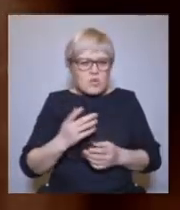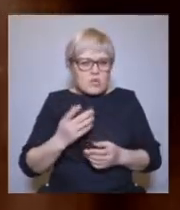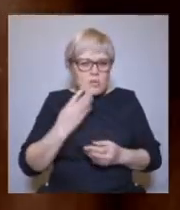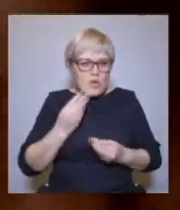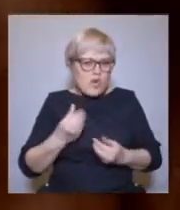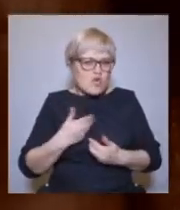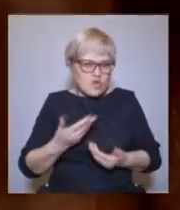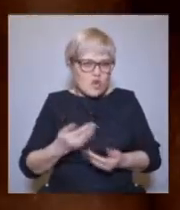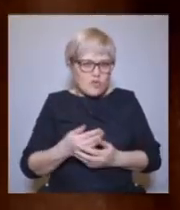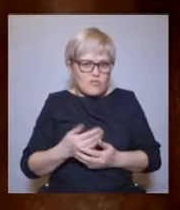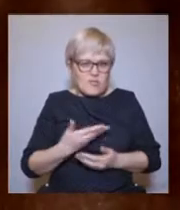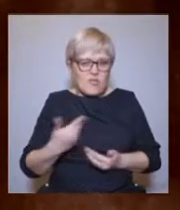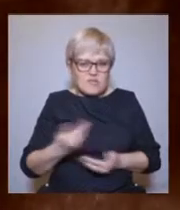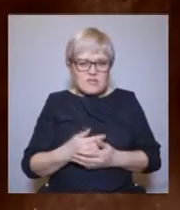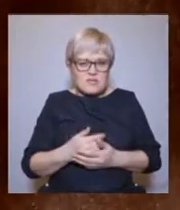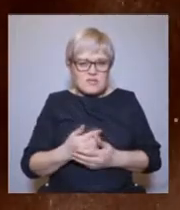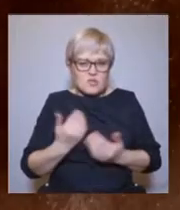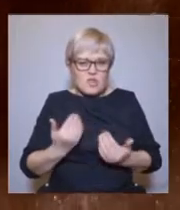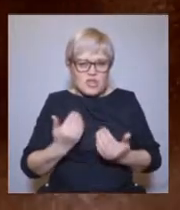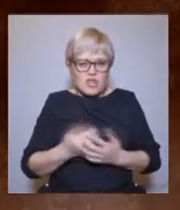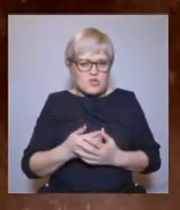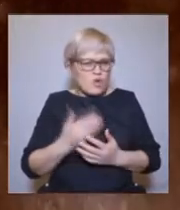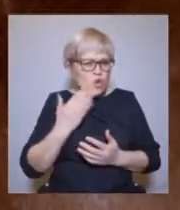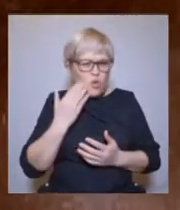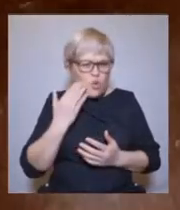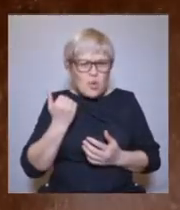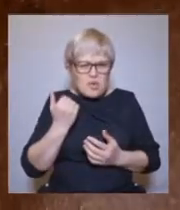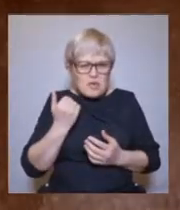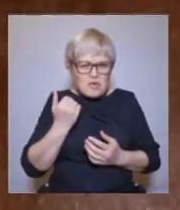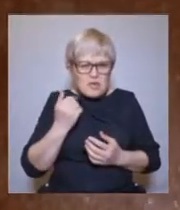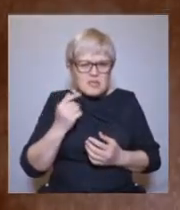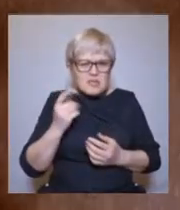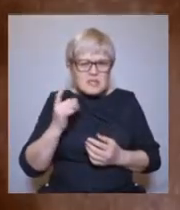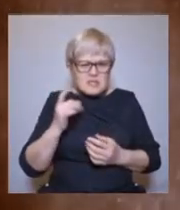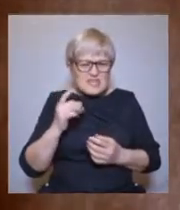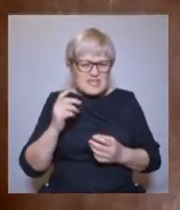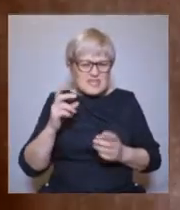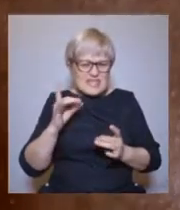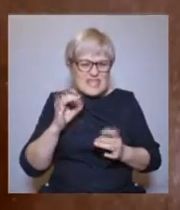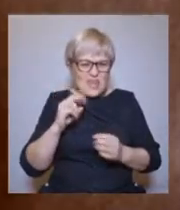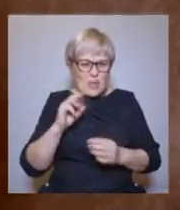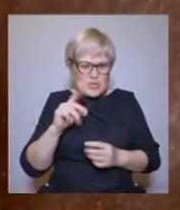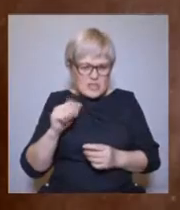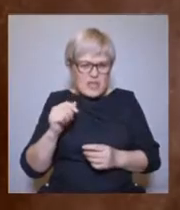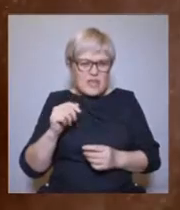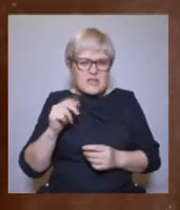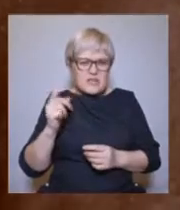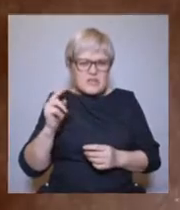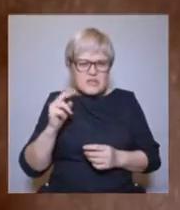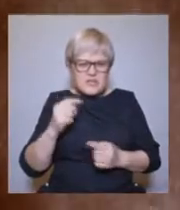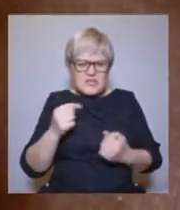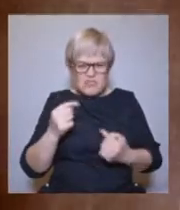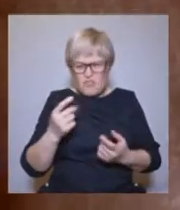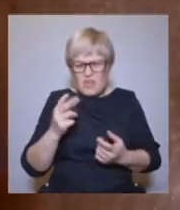стрекоза, дикий хозяин тайги, медведь, люди с двумя головами и